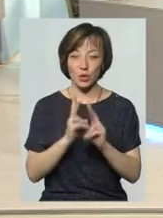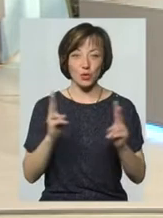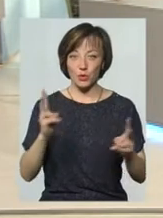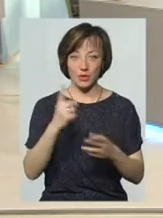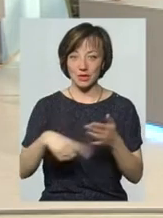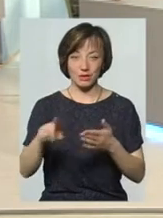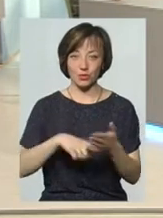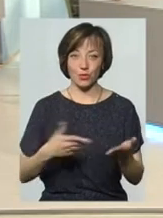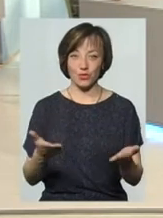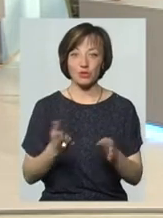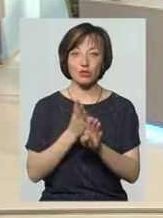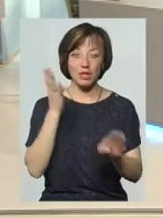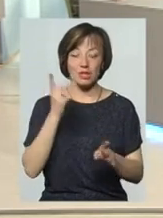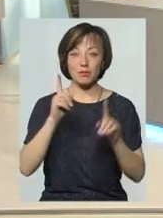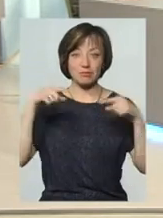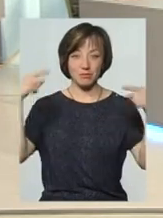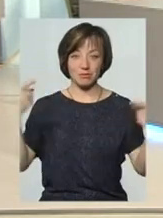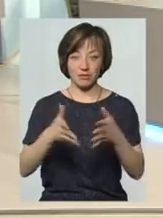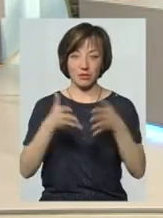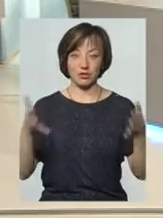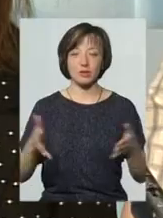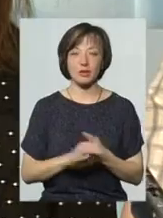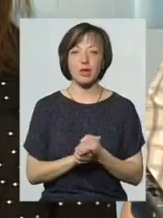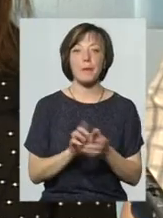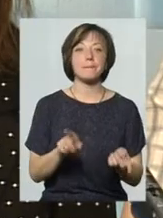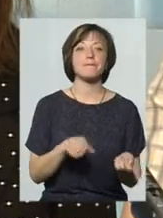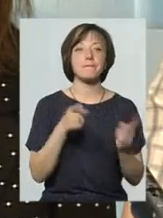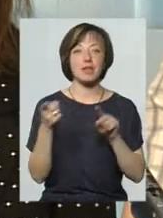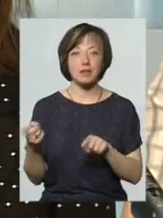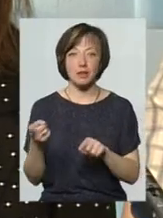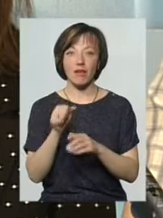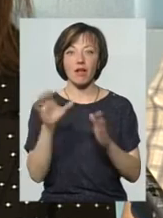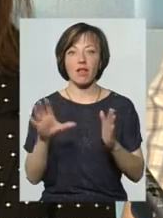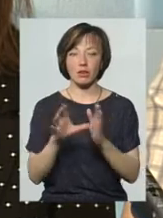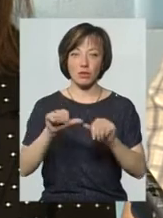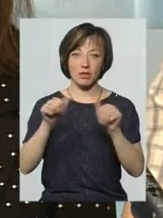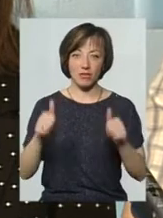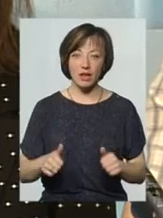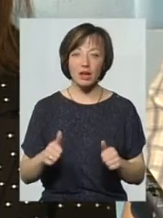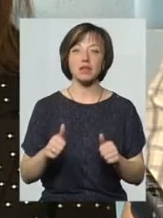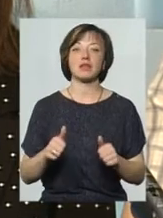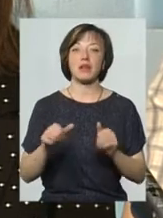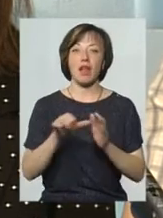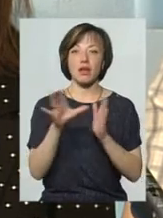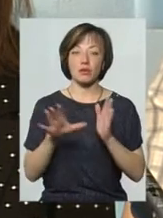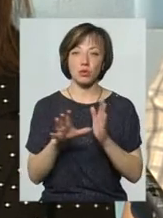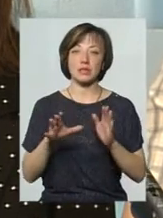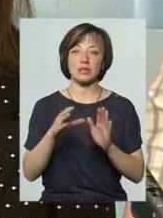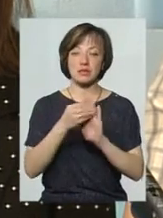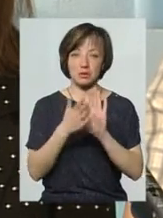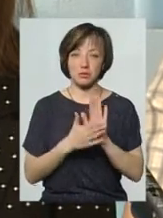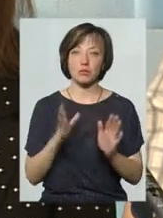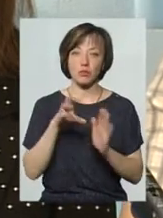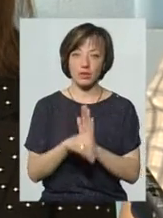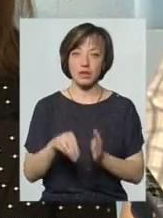не скасовував, і черги там були чесними. Ми переведемо більшість все-таки в електронний вигляд. Електронний запис у спроваджується і